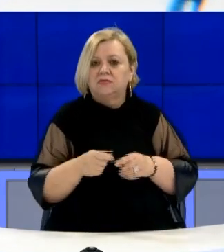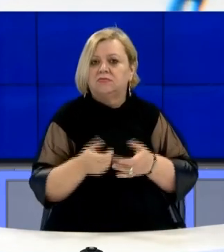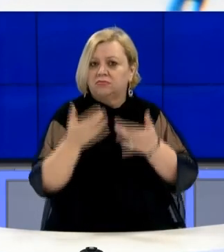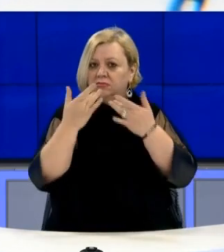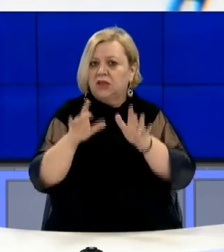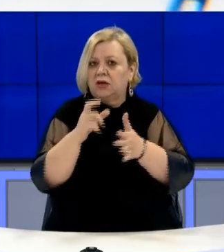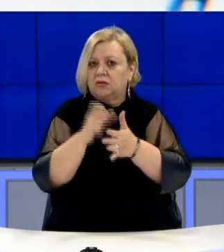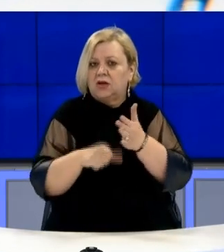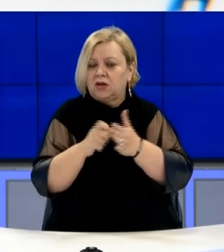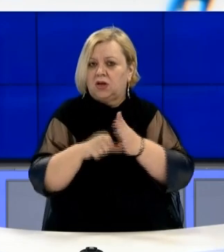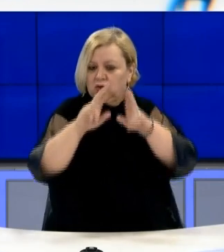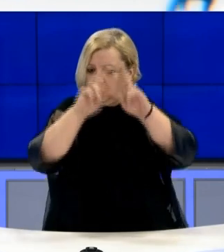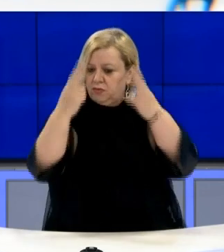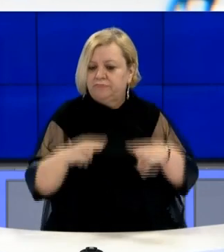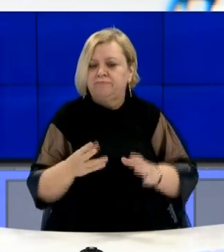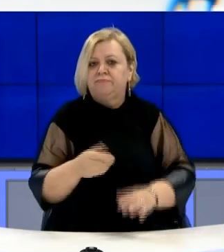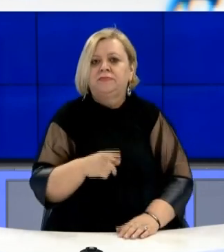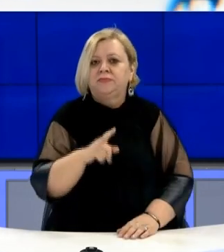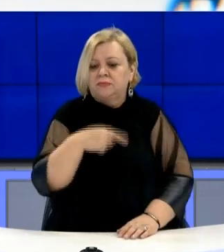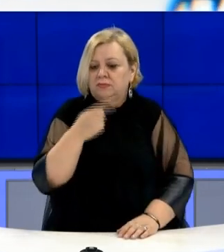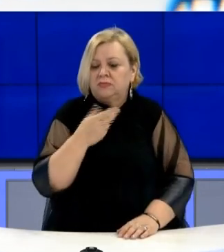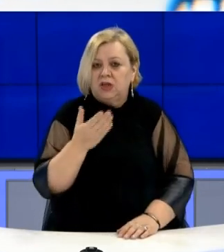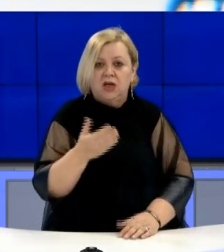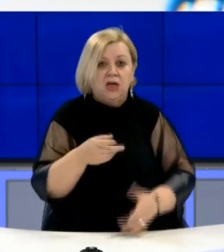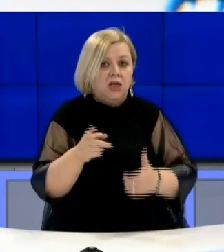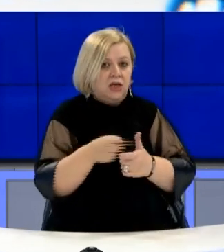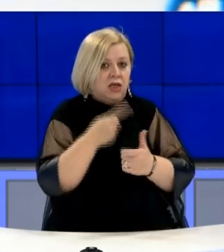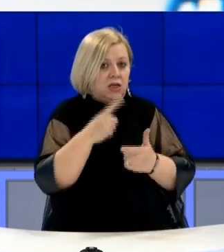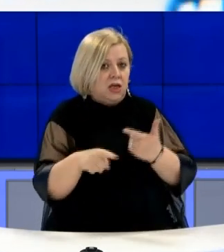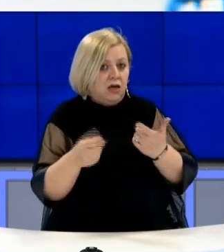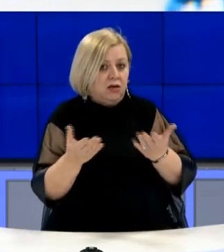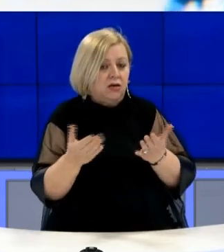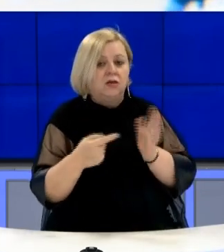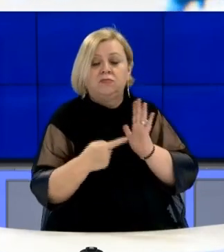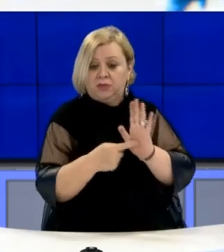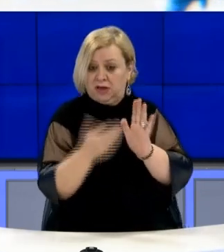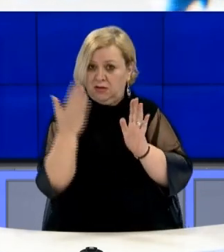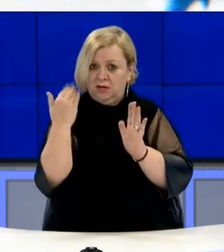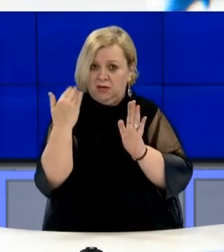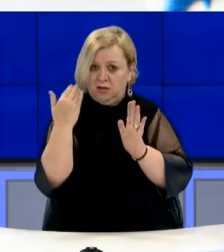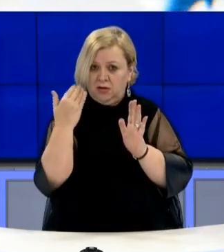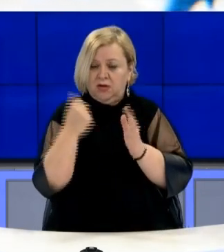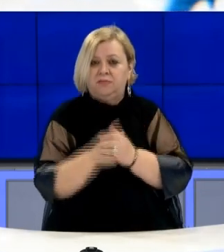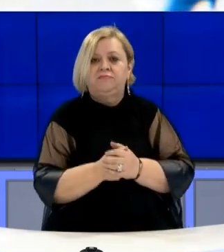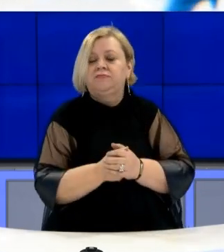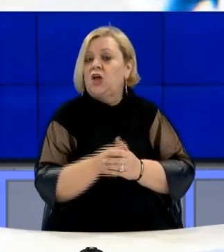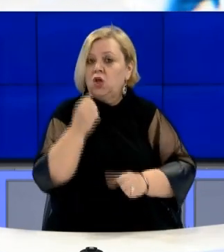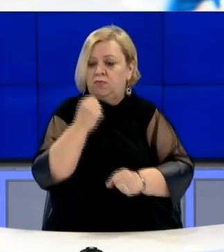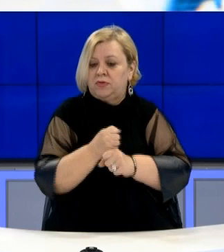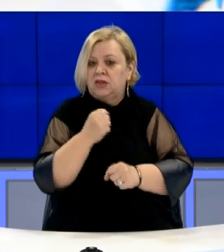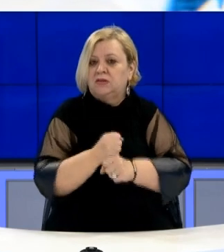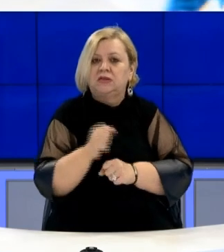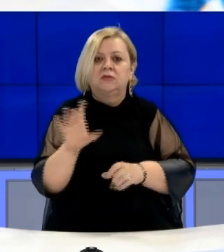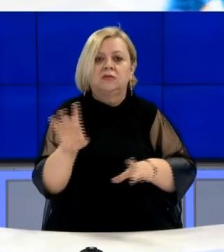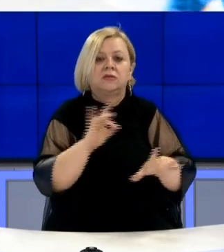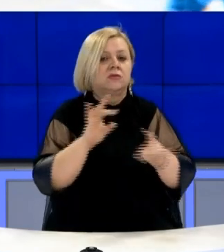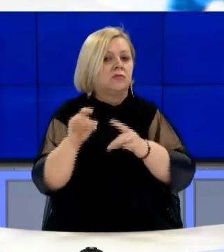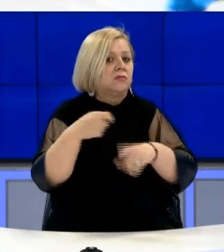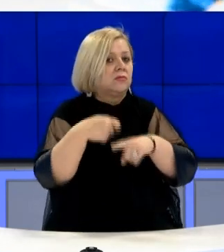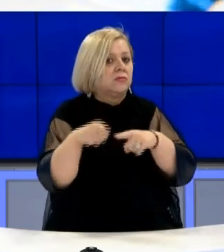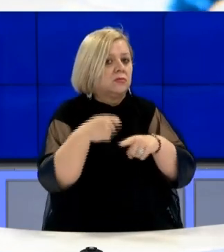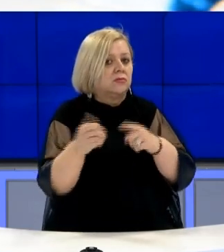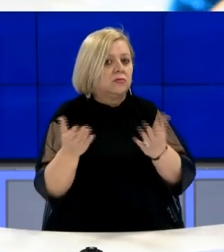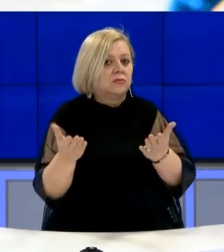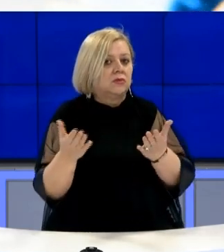antareve ndërkomtar. A i ka të ndutje se nëse këto arsujet do të ishim prezentuar më par, do të ishte angazhuar për gjetjen e një zgjidje